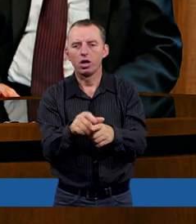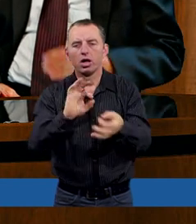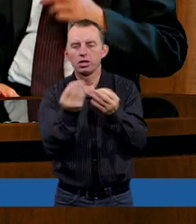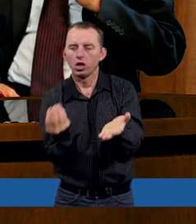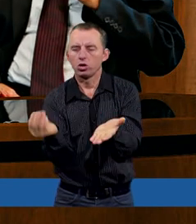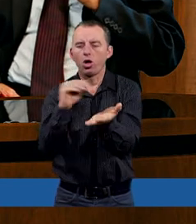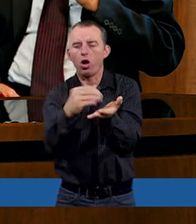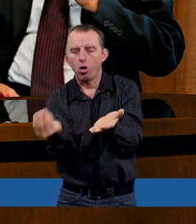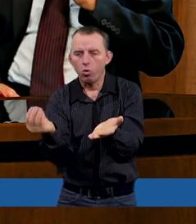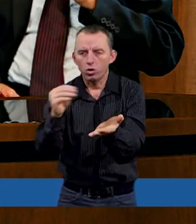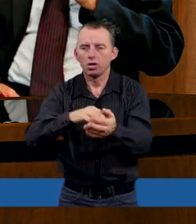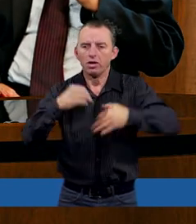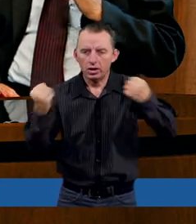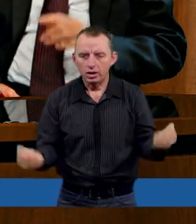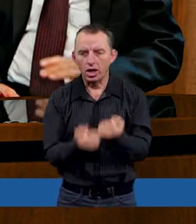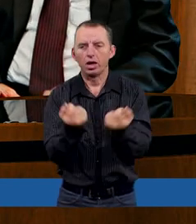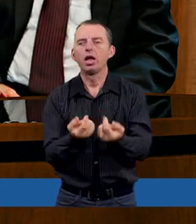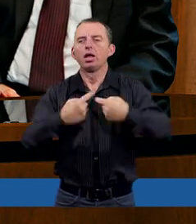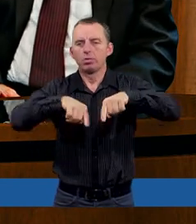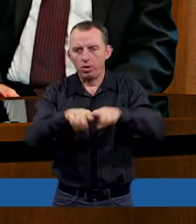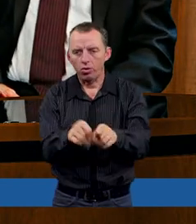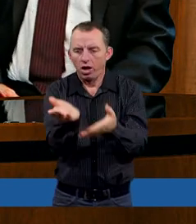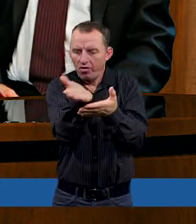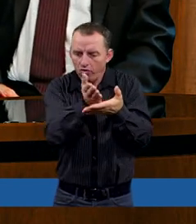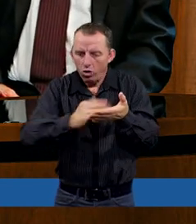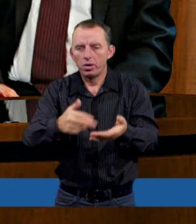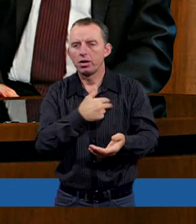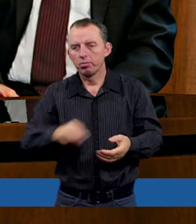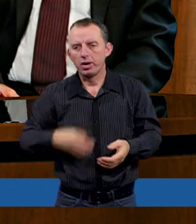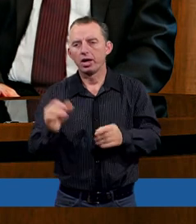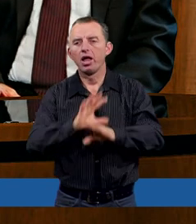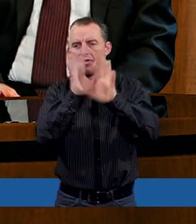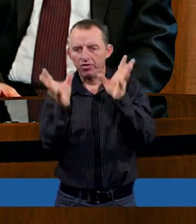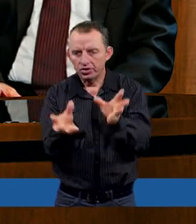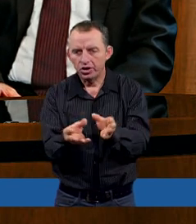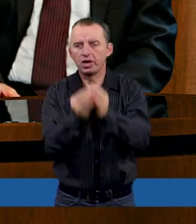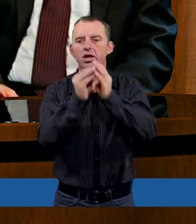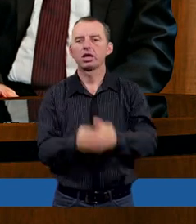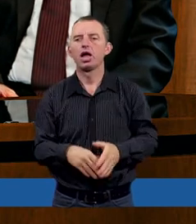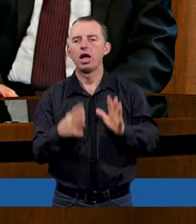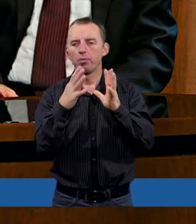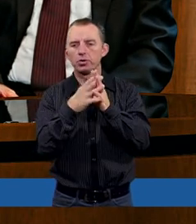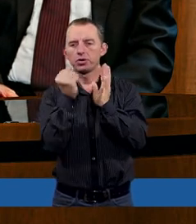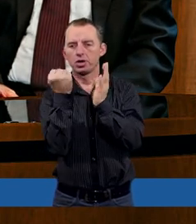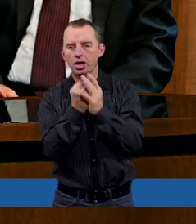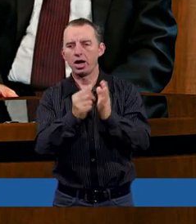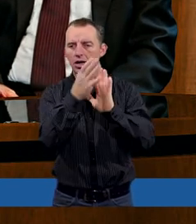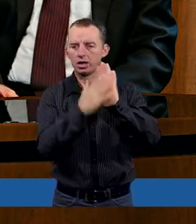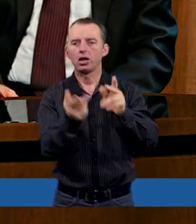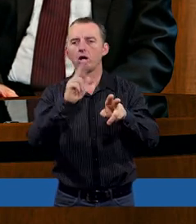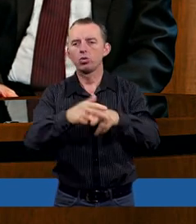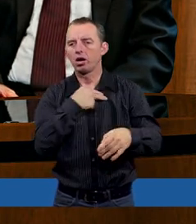dołożymy starań, aby spełniać wobec Pana Boga naszego te wszystkie przykazania, jakie nam